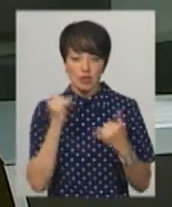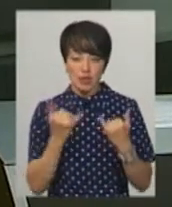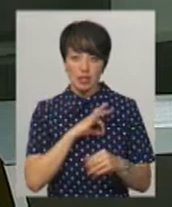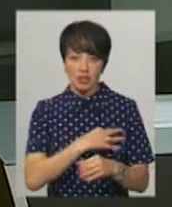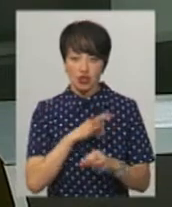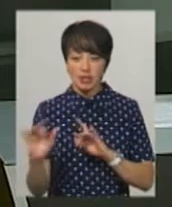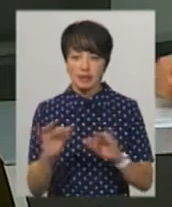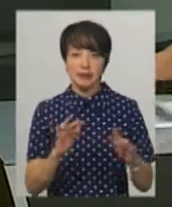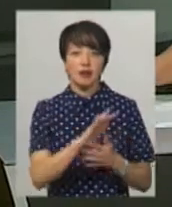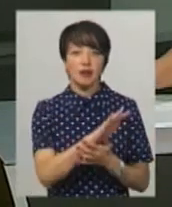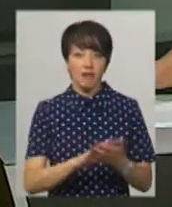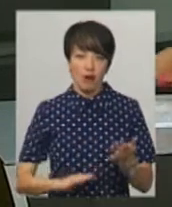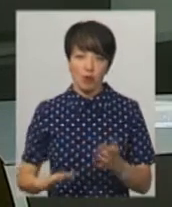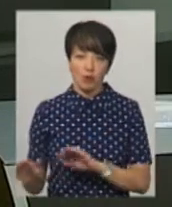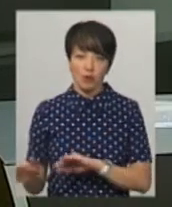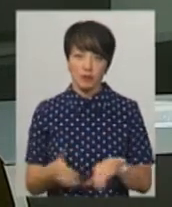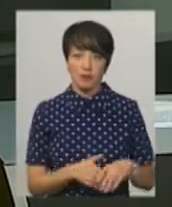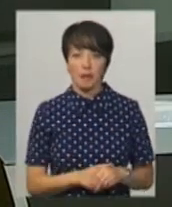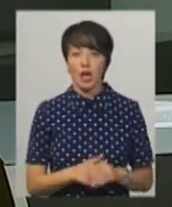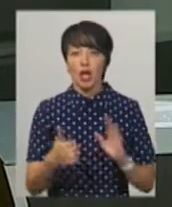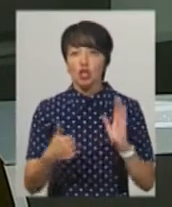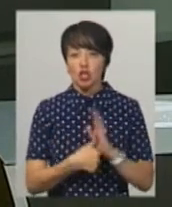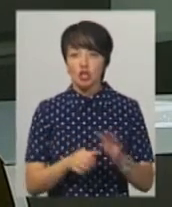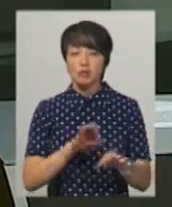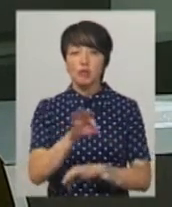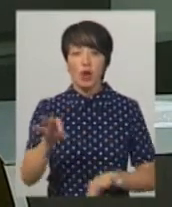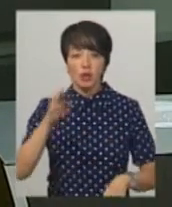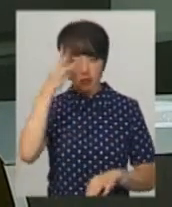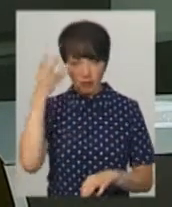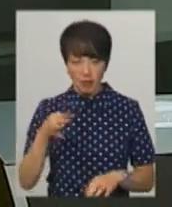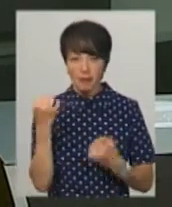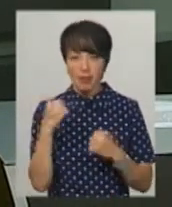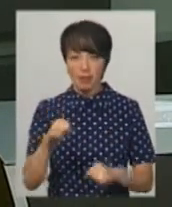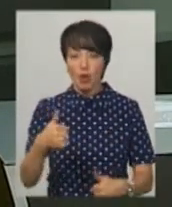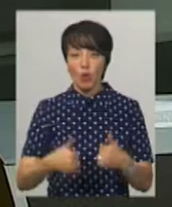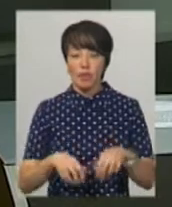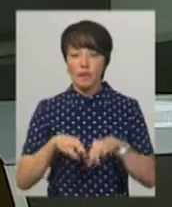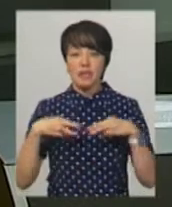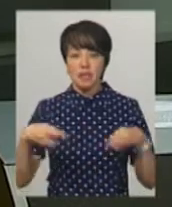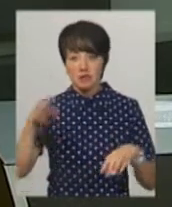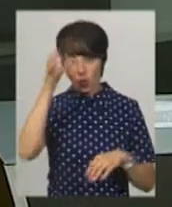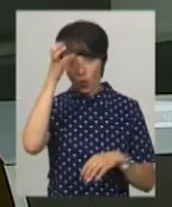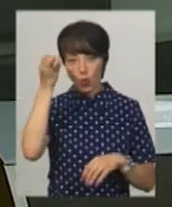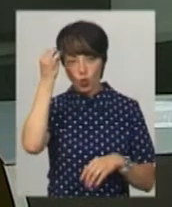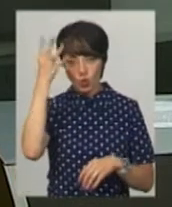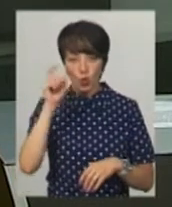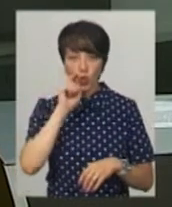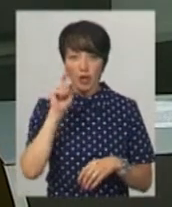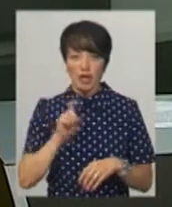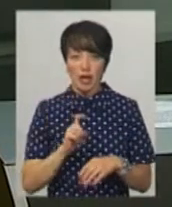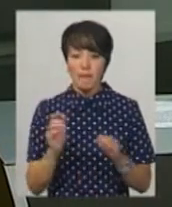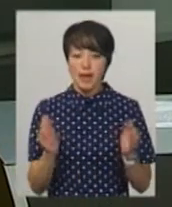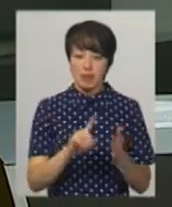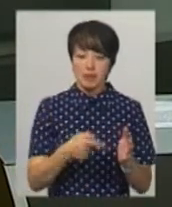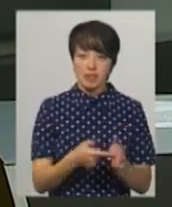слідчі дії тривають. Шість проєктів з Хмельниччини перемогли у конкурсі Міністерства культури України «Малі